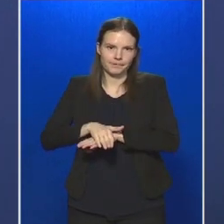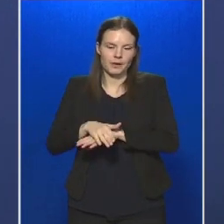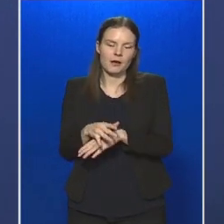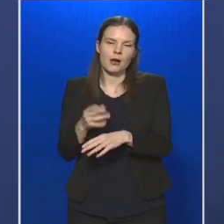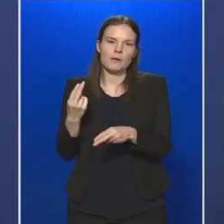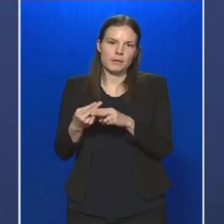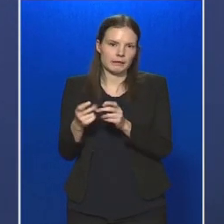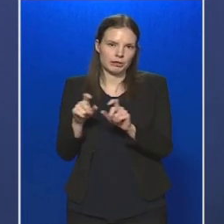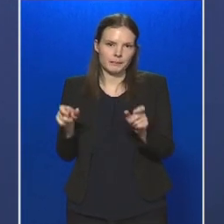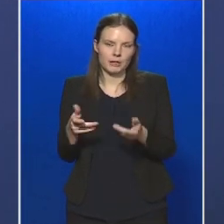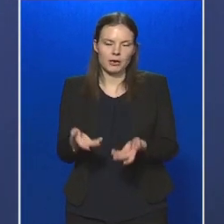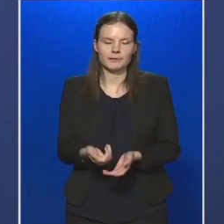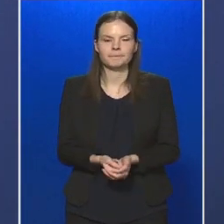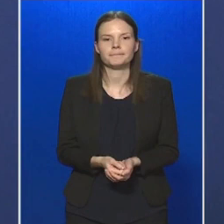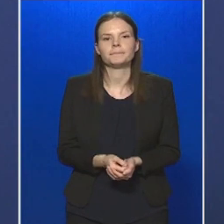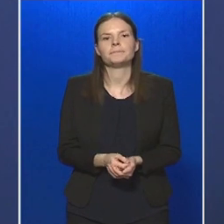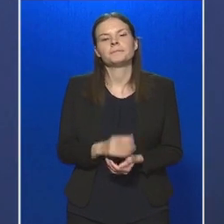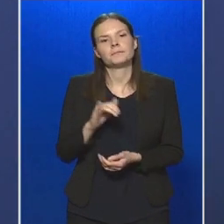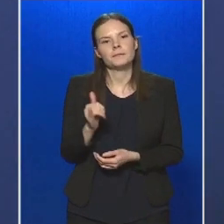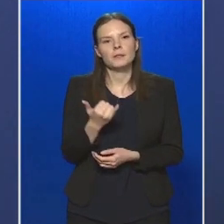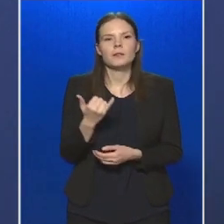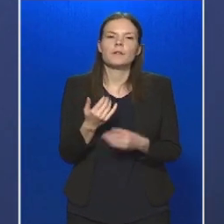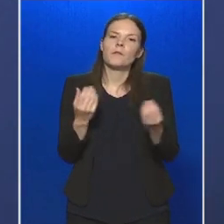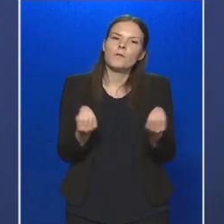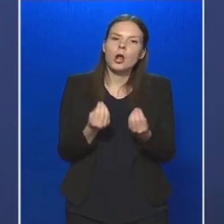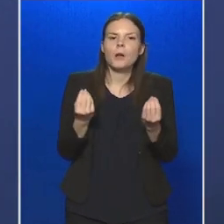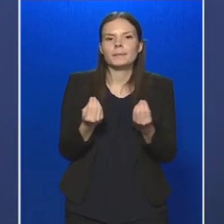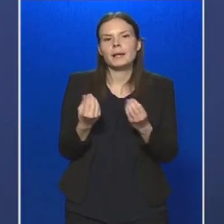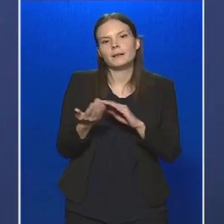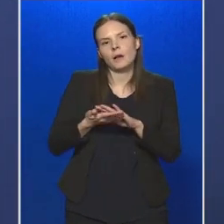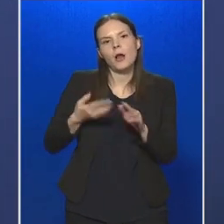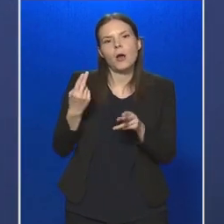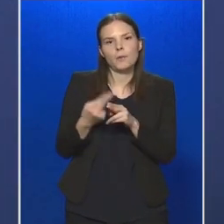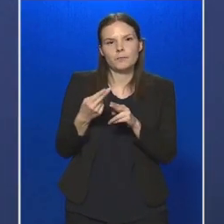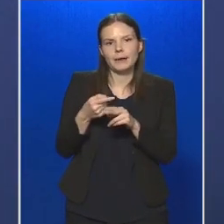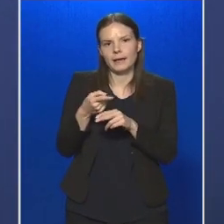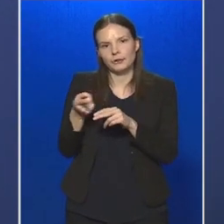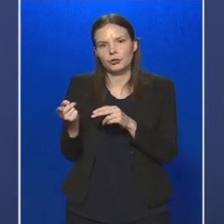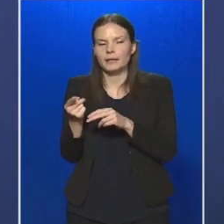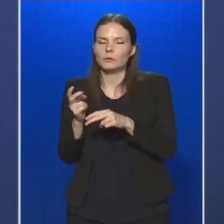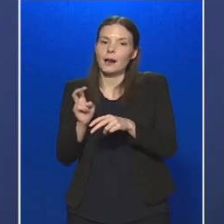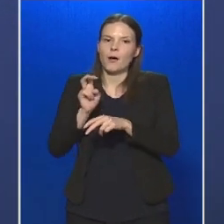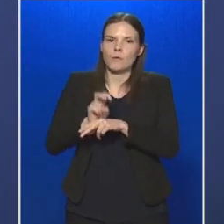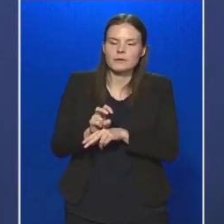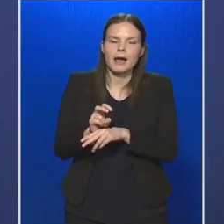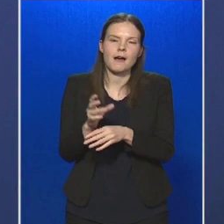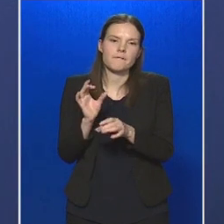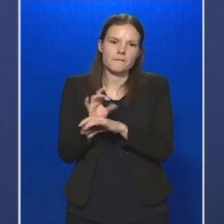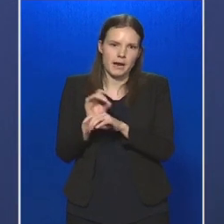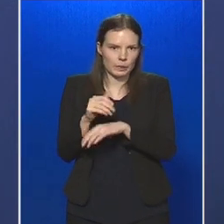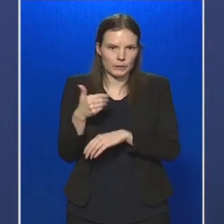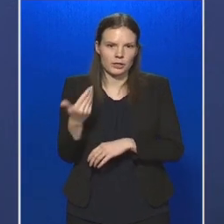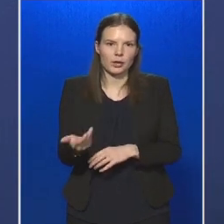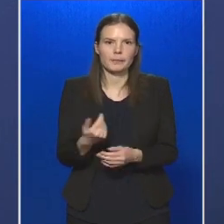betegségben. Illetve valamilyen alapbetegségükre rakódott rá a fertőződés,